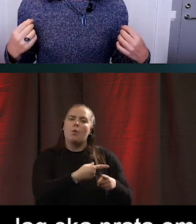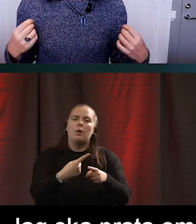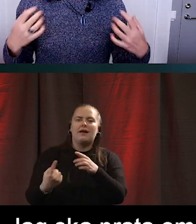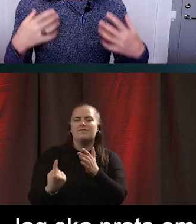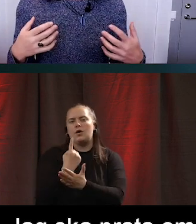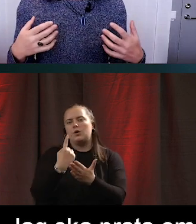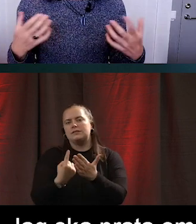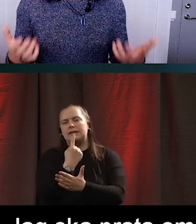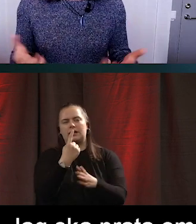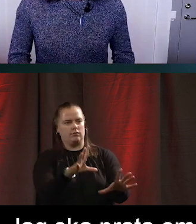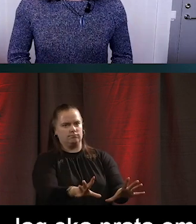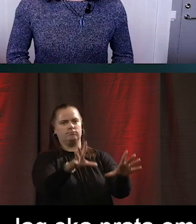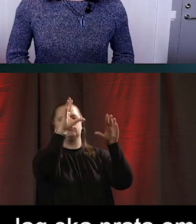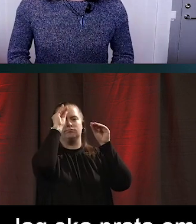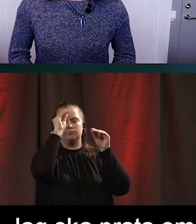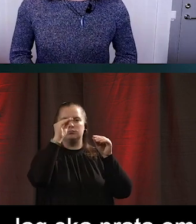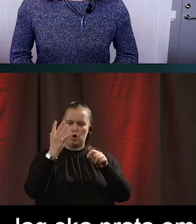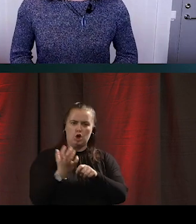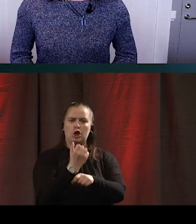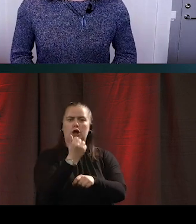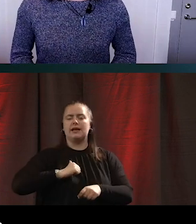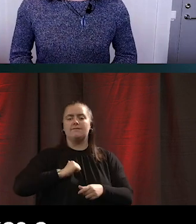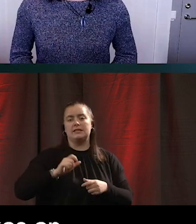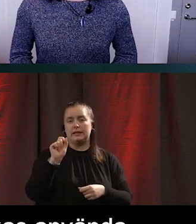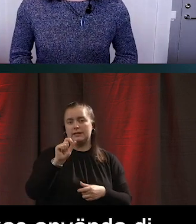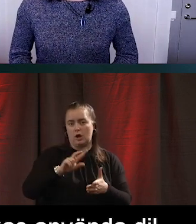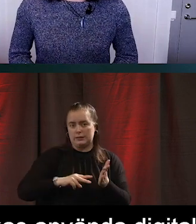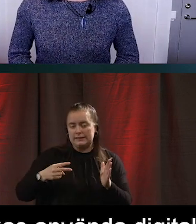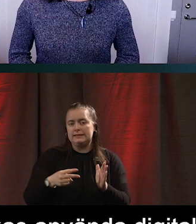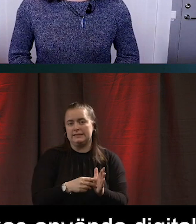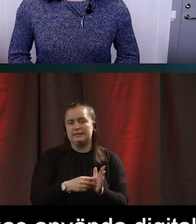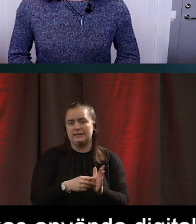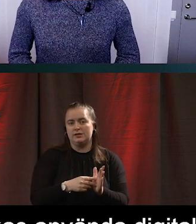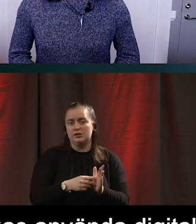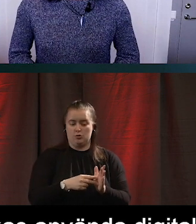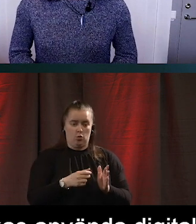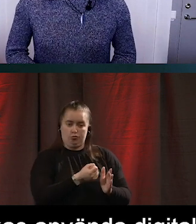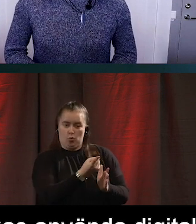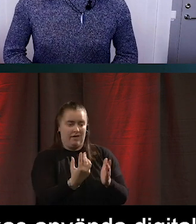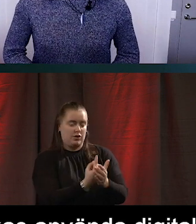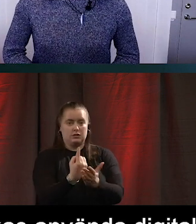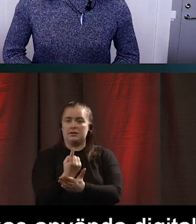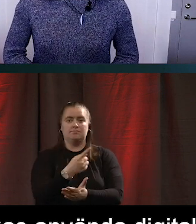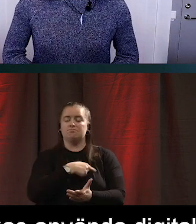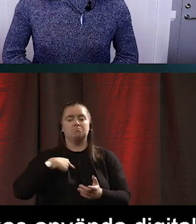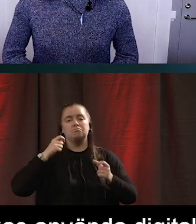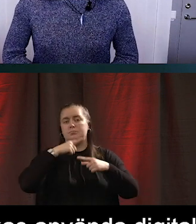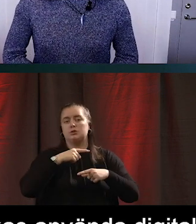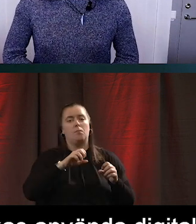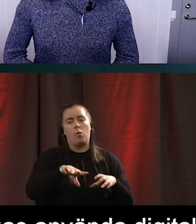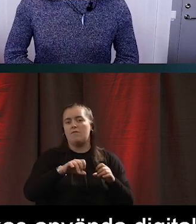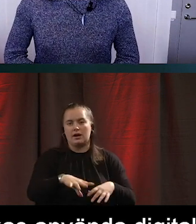att ta till oss och lyckas använda digital teknik. Och en del av det går vi helt enkelt inte för. Och